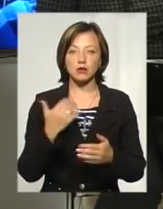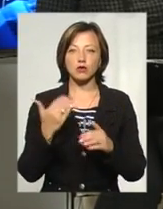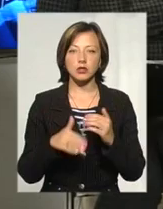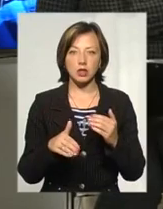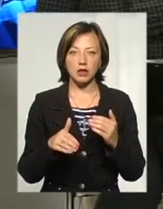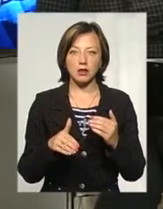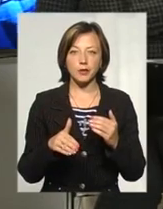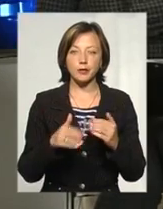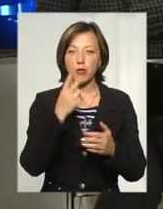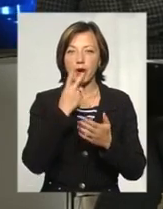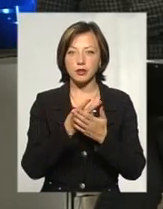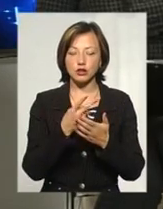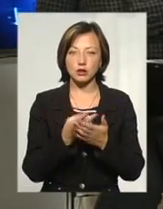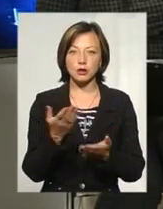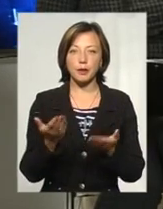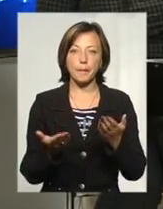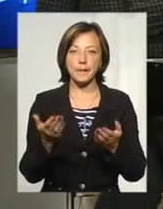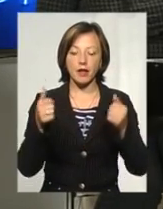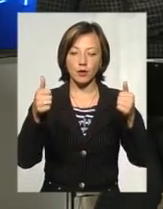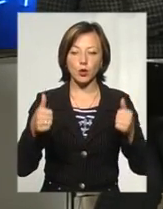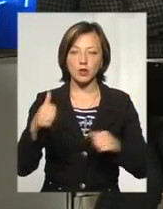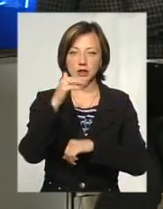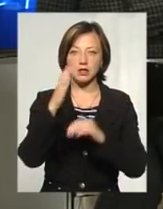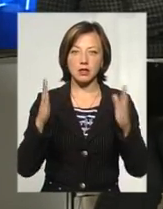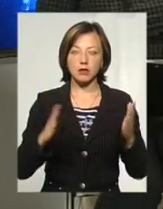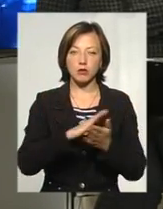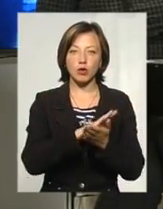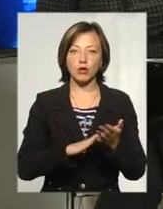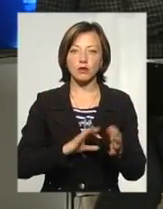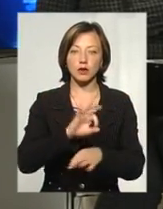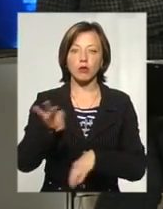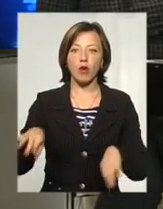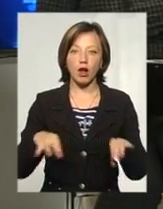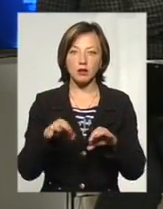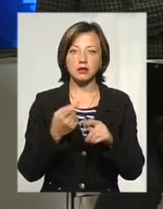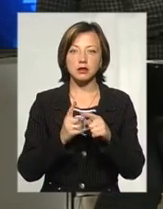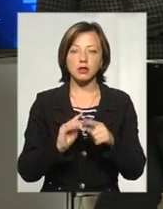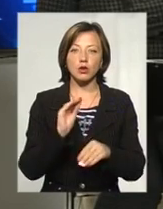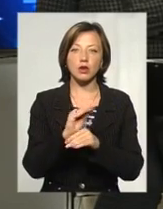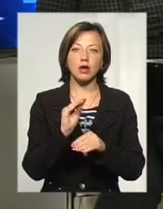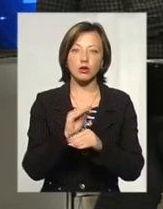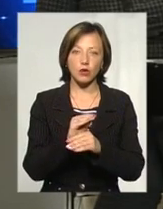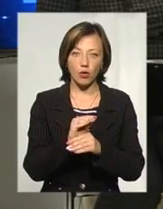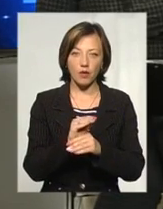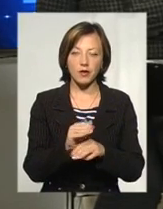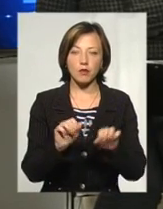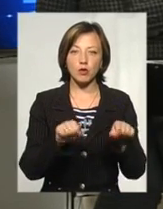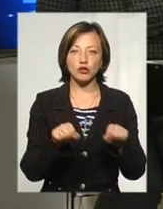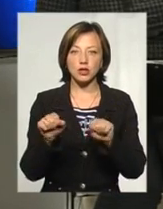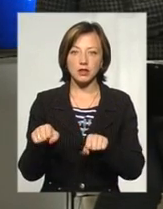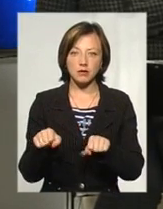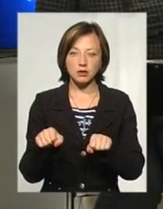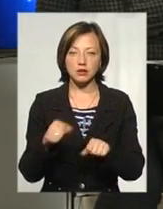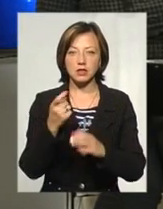напевно, бачили такі стенди. Це продовження проєкту, тобто це будуть додаткові можливості